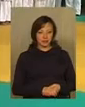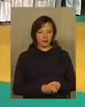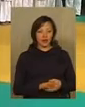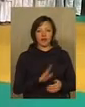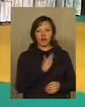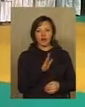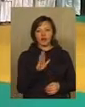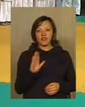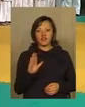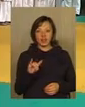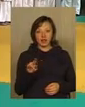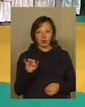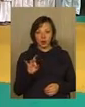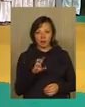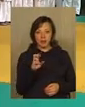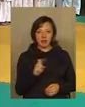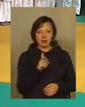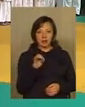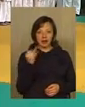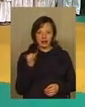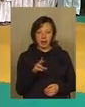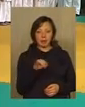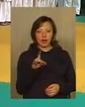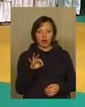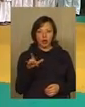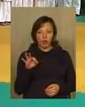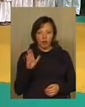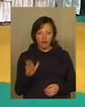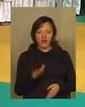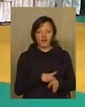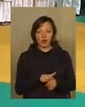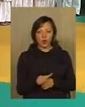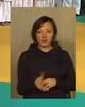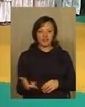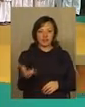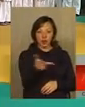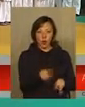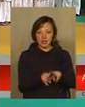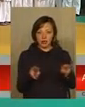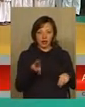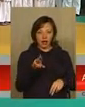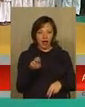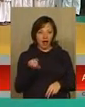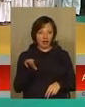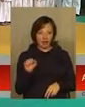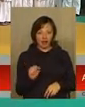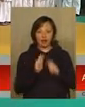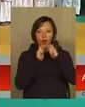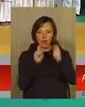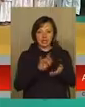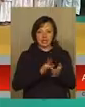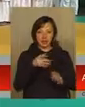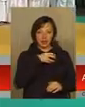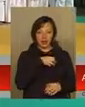Володимир та Віктор Безсмертні і Владислав Пирогов на чемпіонаті Європи виконували в трьох синхронне ката, таке, як зараз, за що були нагороджені стрібними